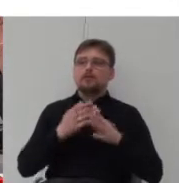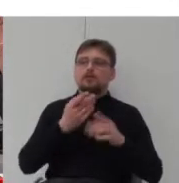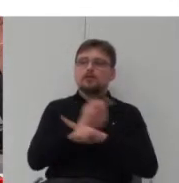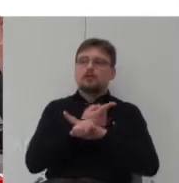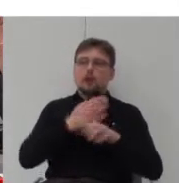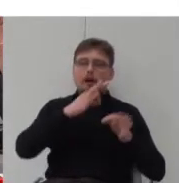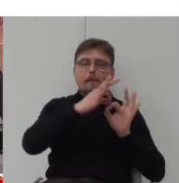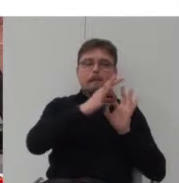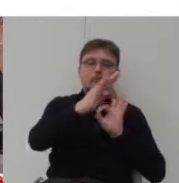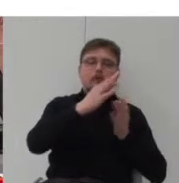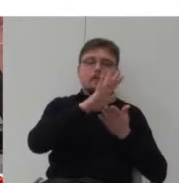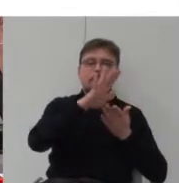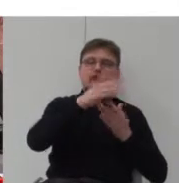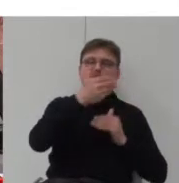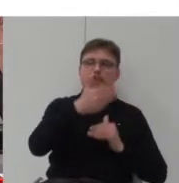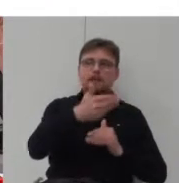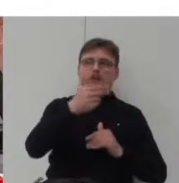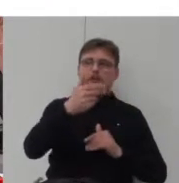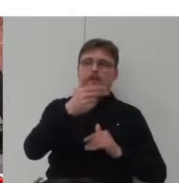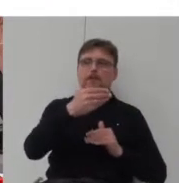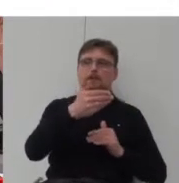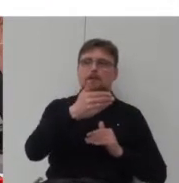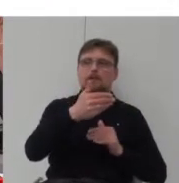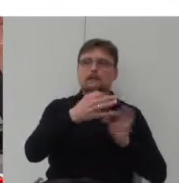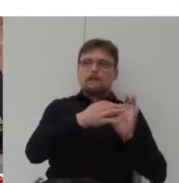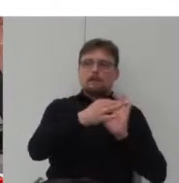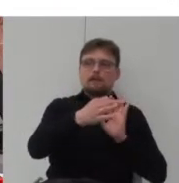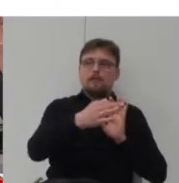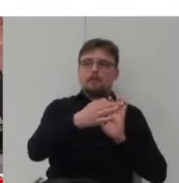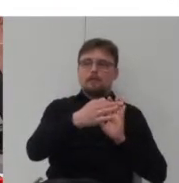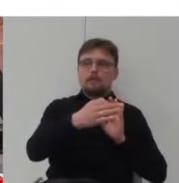otoczona ścianami